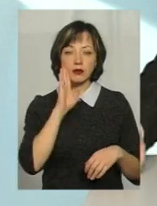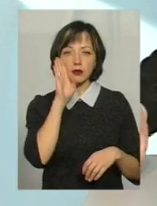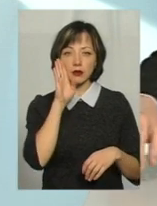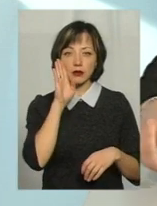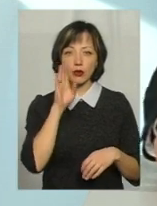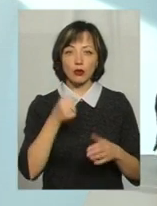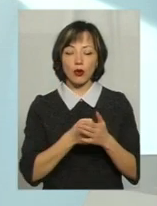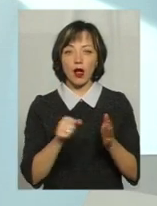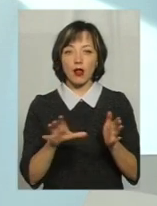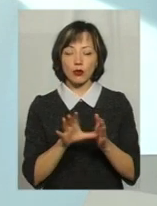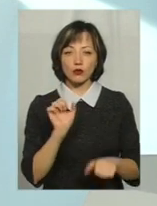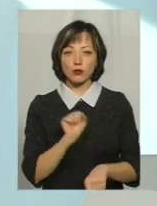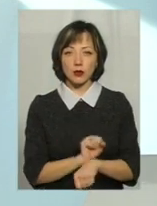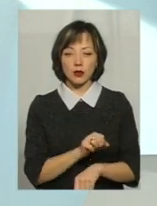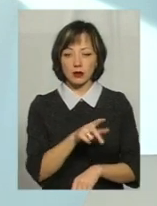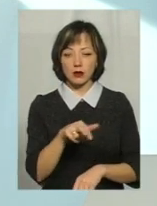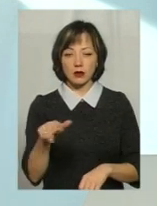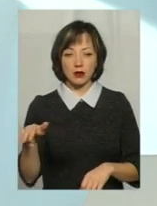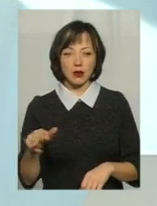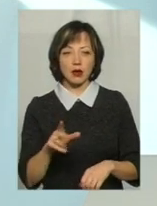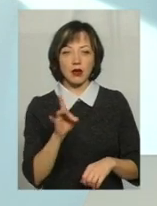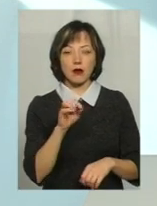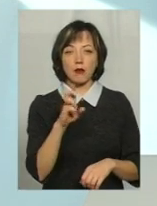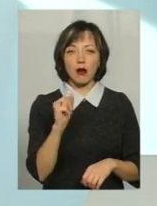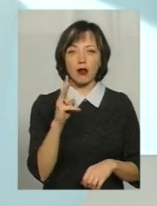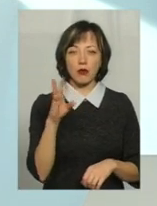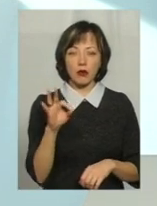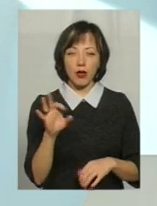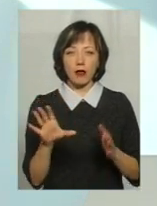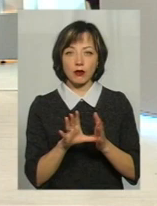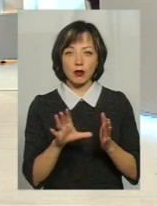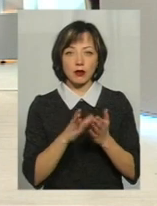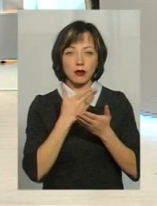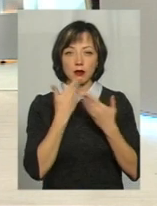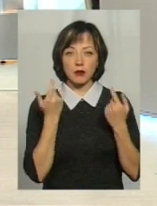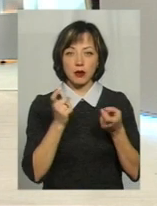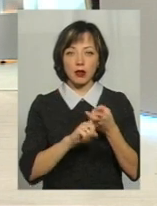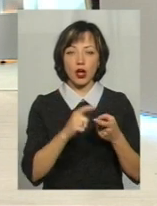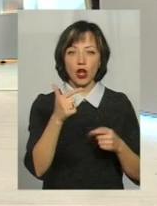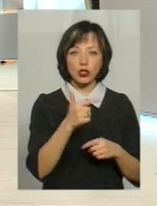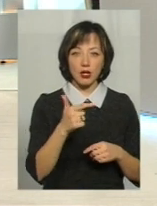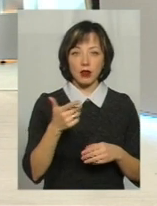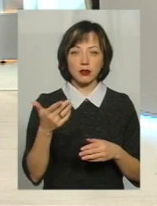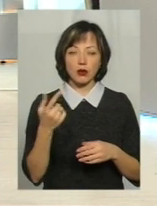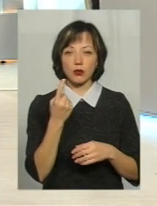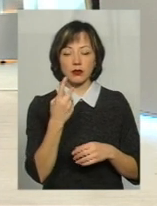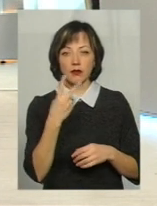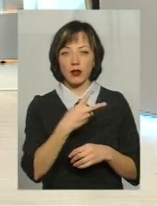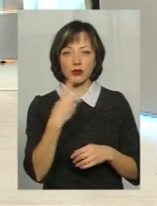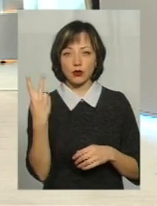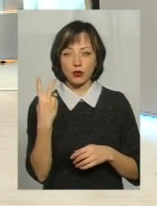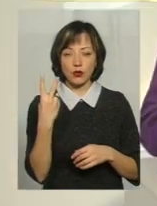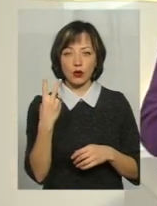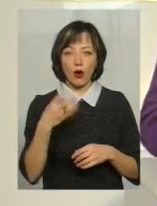міськротників зупинків, це, виходить, рибалка міськротника, виїжджати. Нема спілки з Веричанами, і зустрічаємо в дзві 22 маршрут.